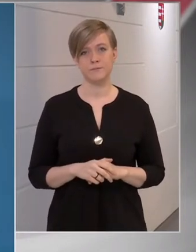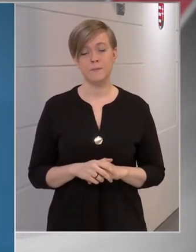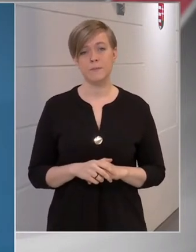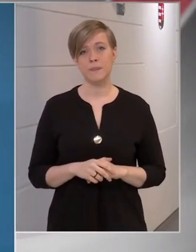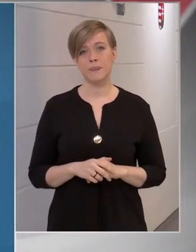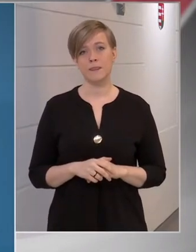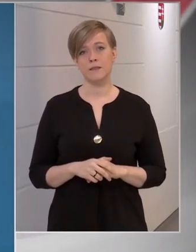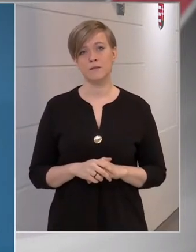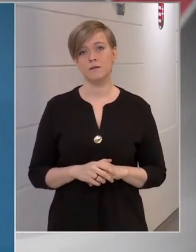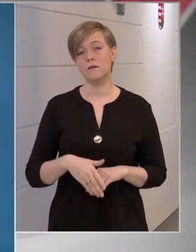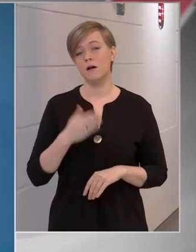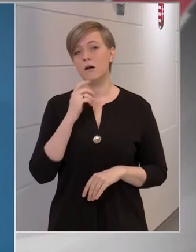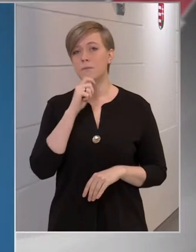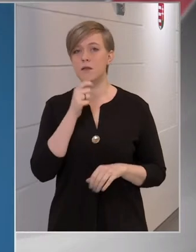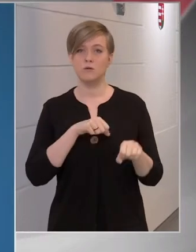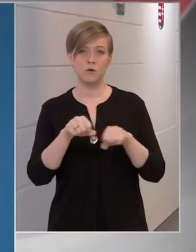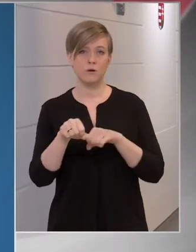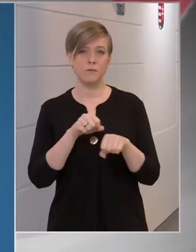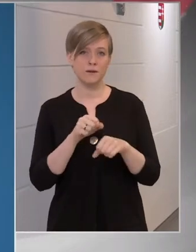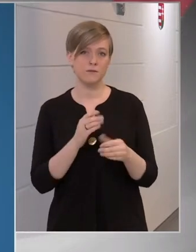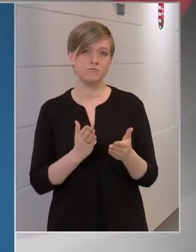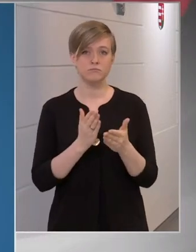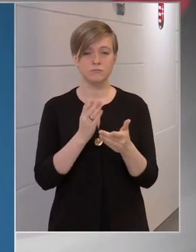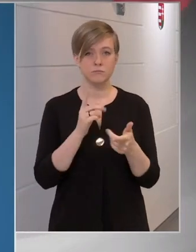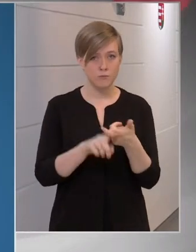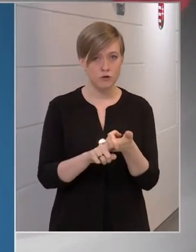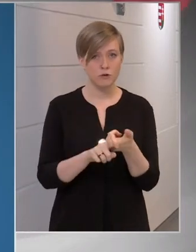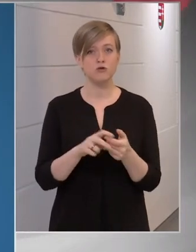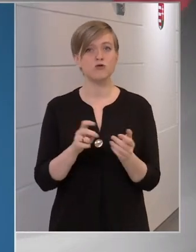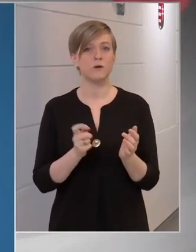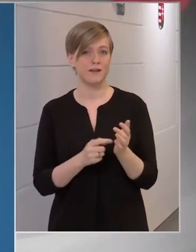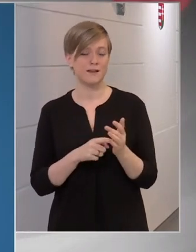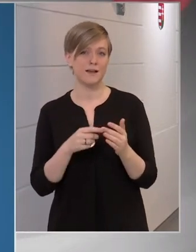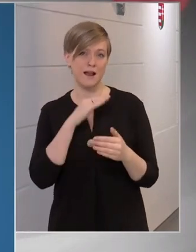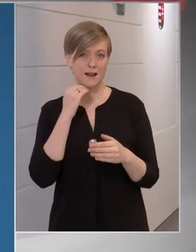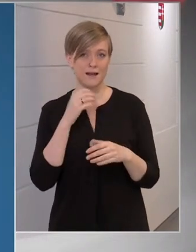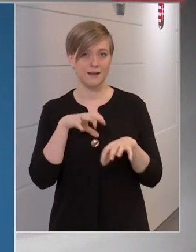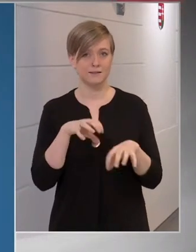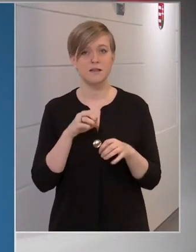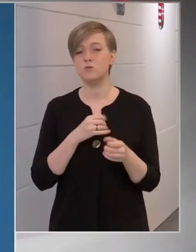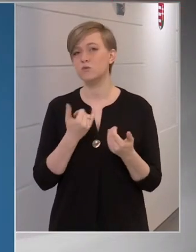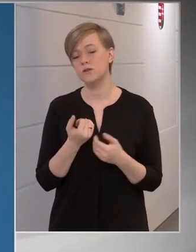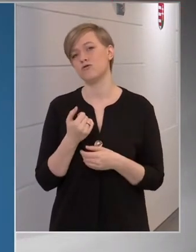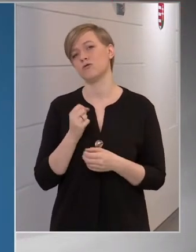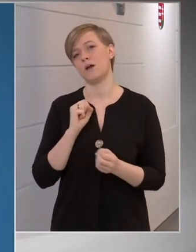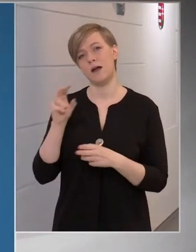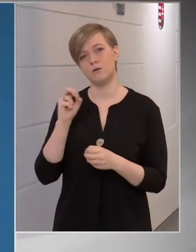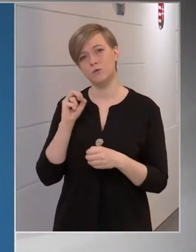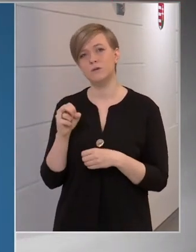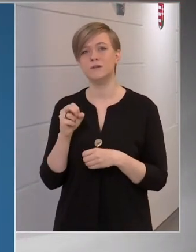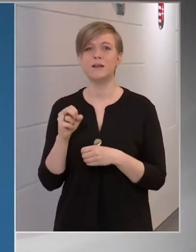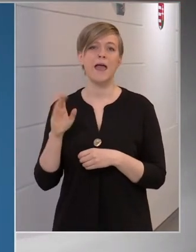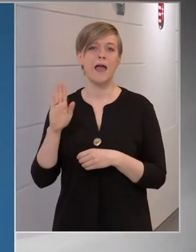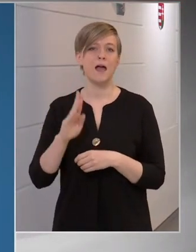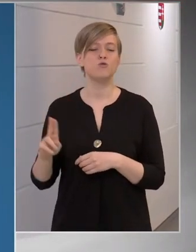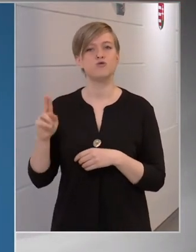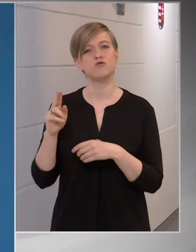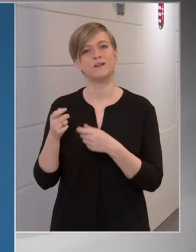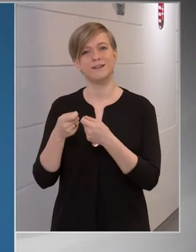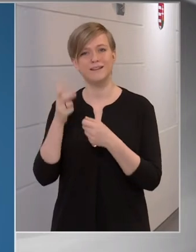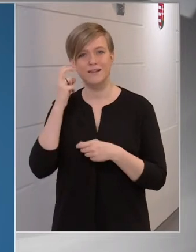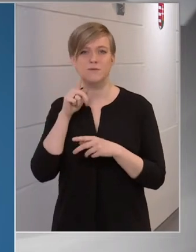Amennyiben a magyar kormány az idevágó kötelezettségének elegettéve úgyis elküldi az EU-s intézményeknek az oltási adatok